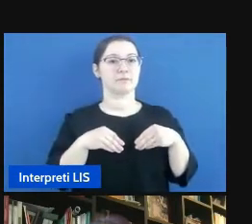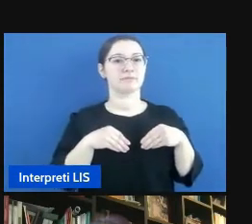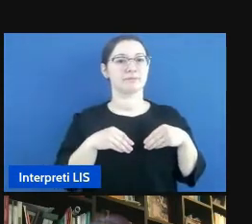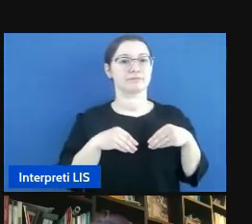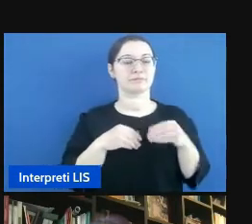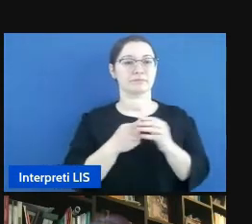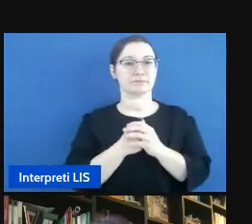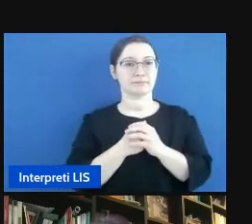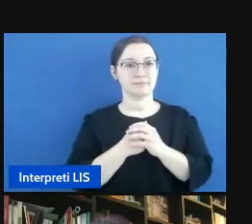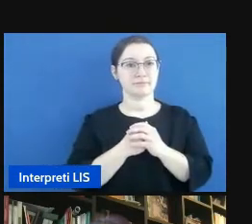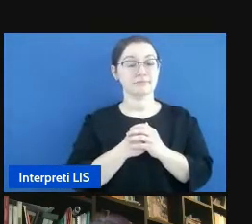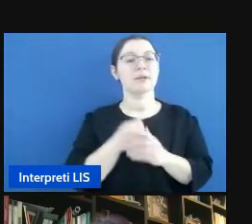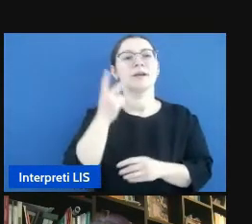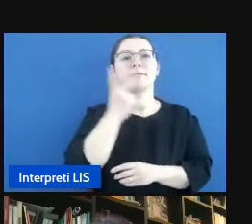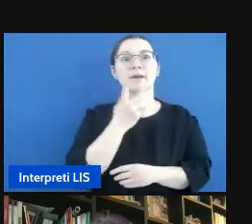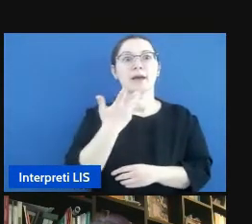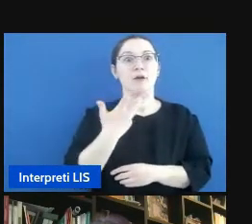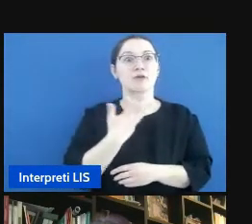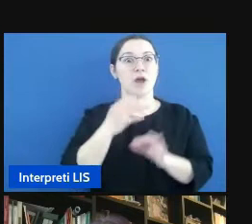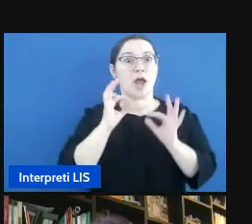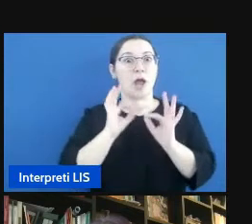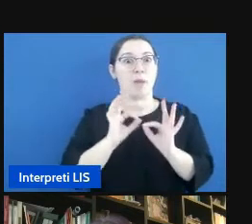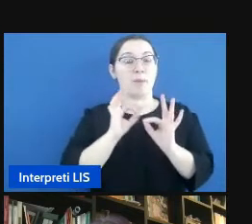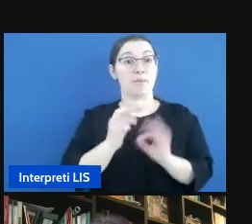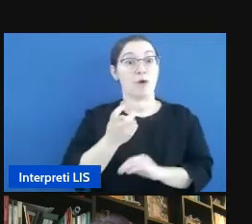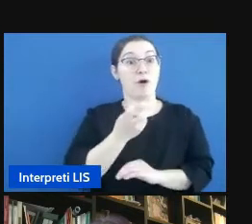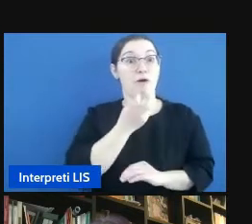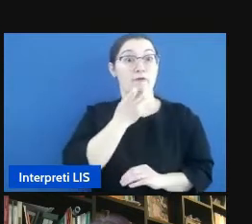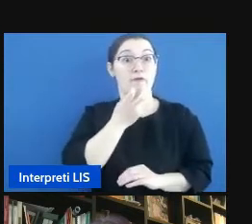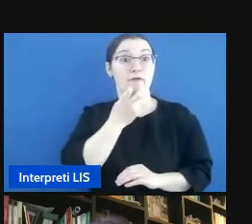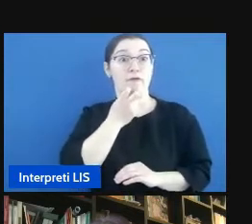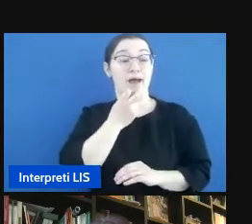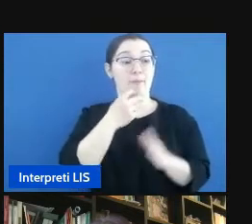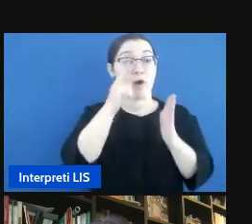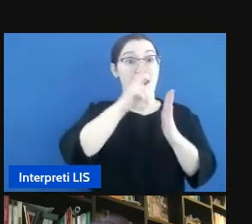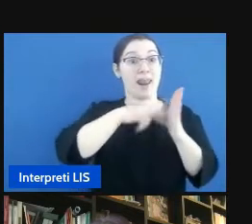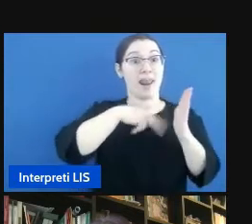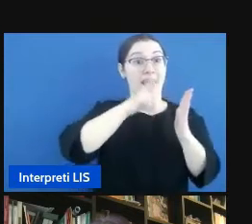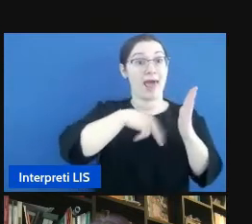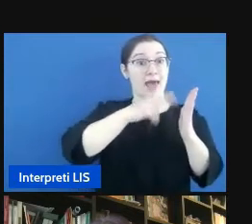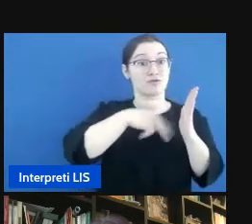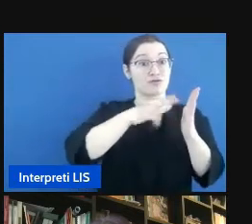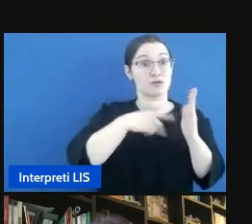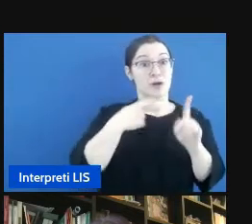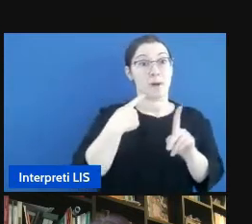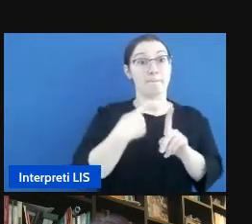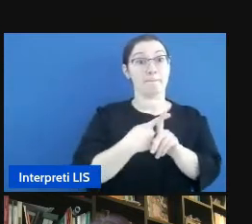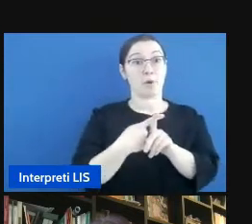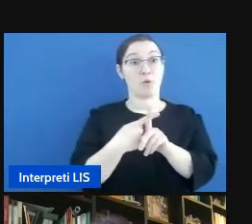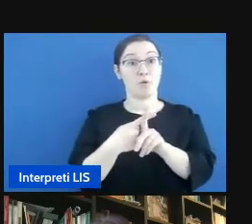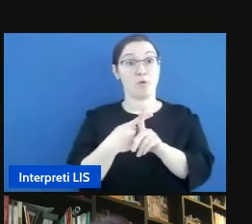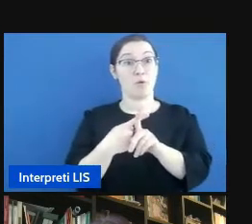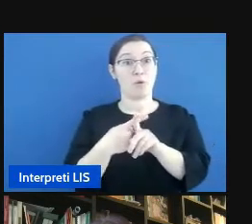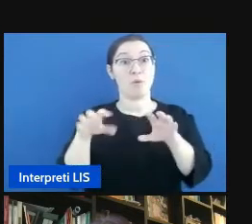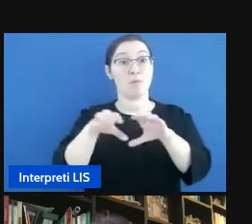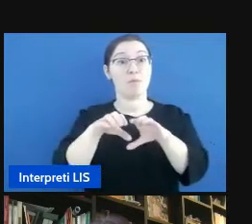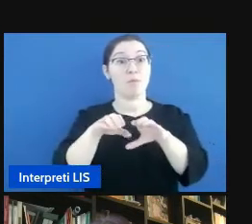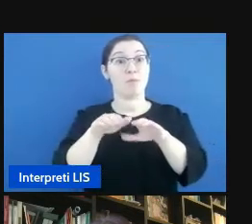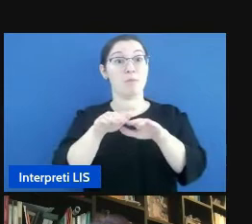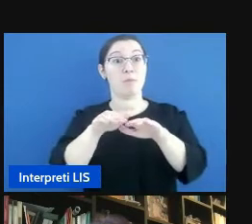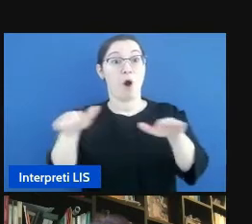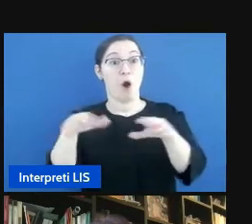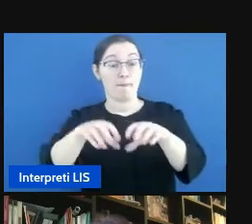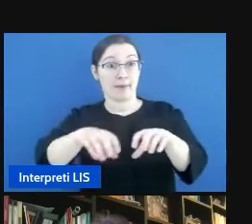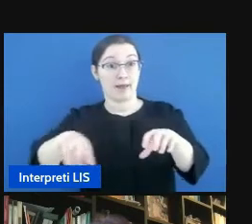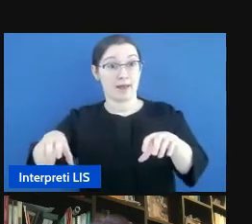l'omonimia tra il participio passato di leggere e il mobile su cui si dorme ha creato una certa confusione